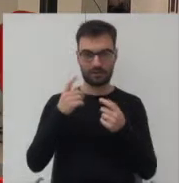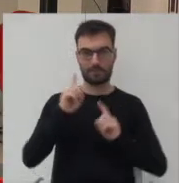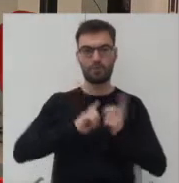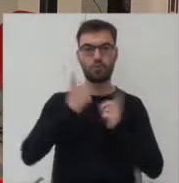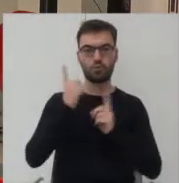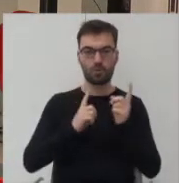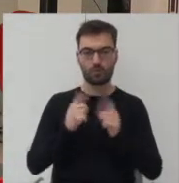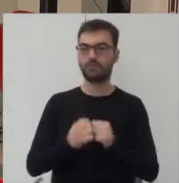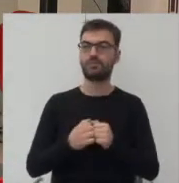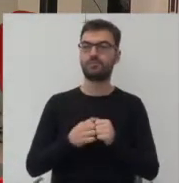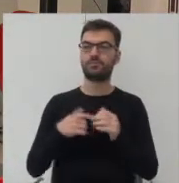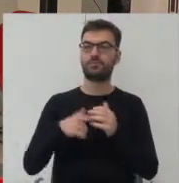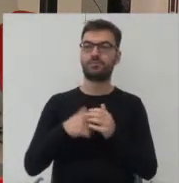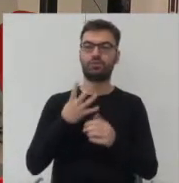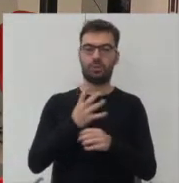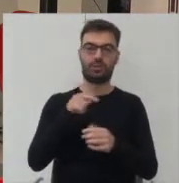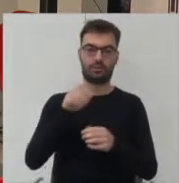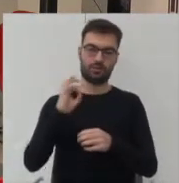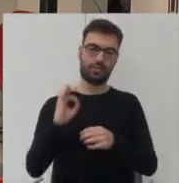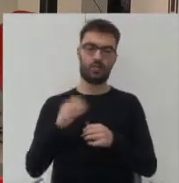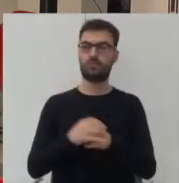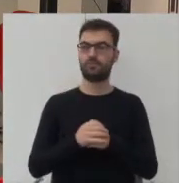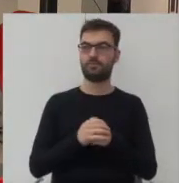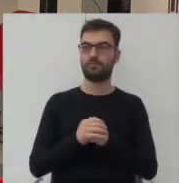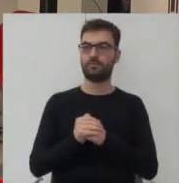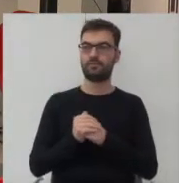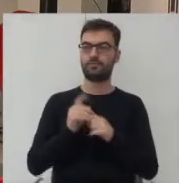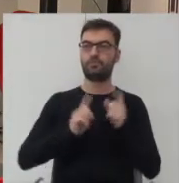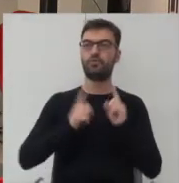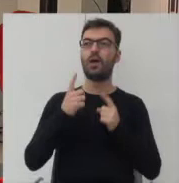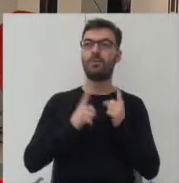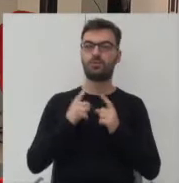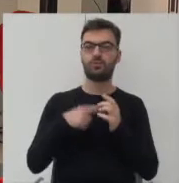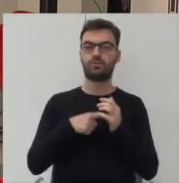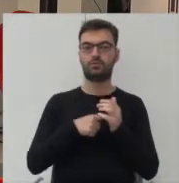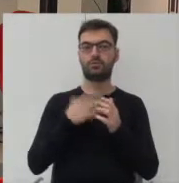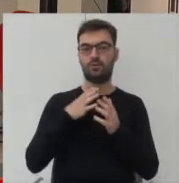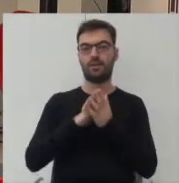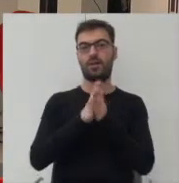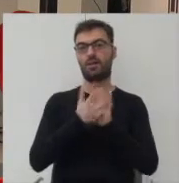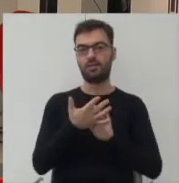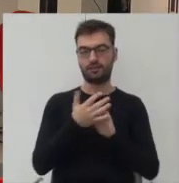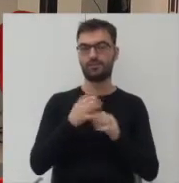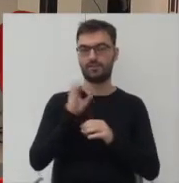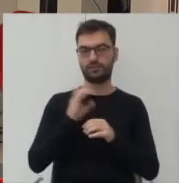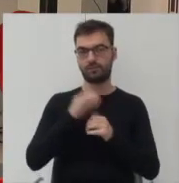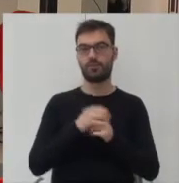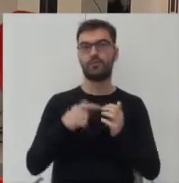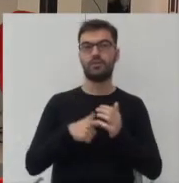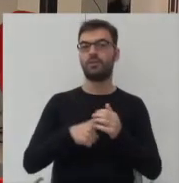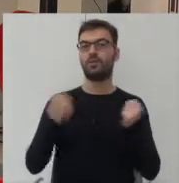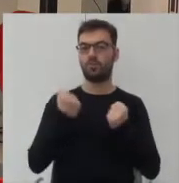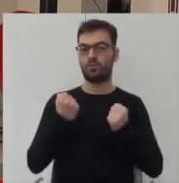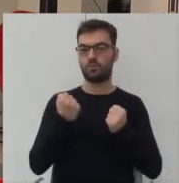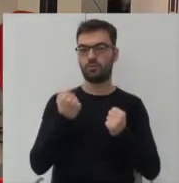rewolucja 4.0, czyli mamy do czynienia z przemysłem, który wchodzi w taką fazę. W niej bardzo mocny akcent